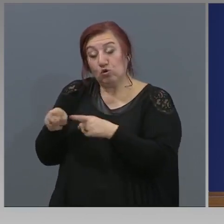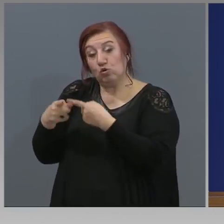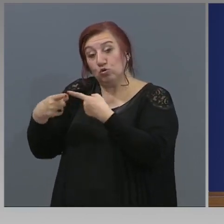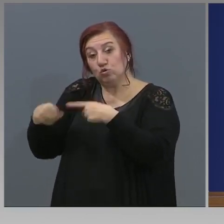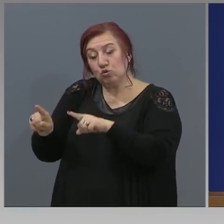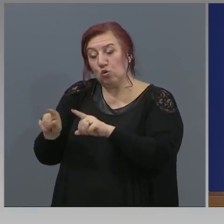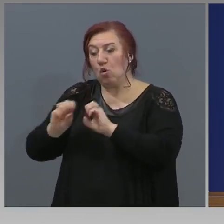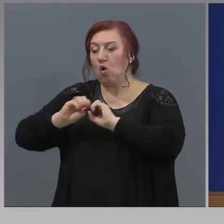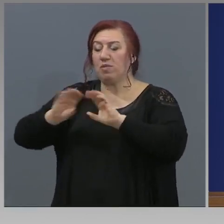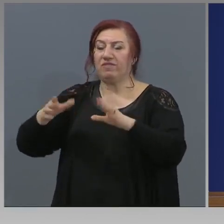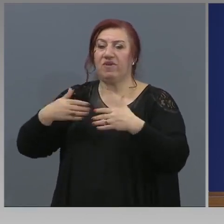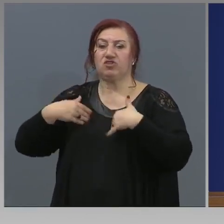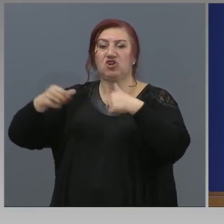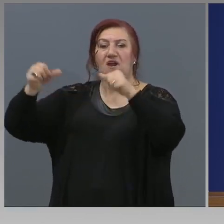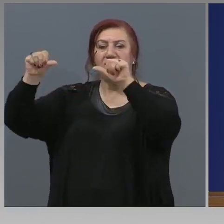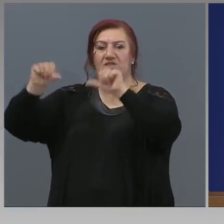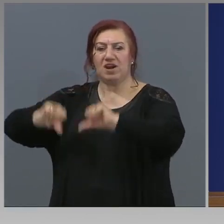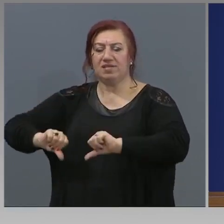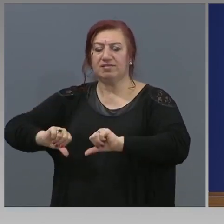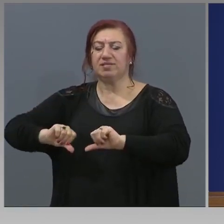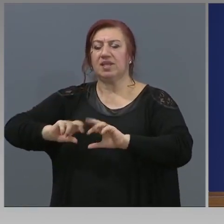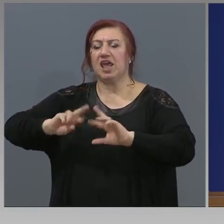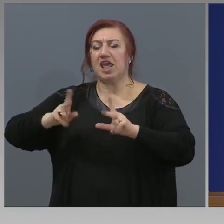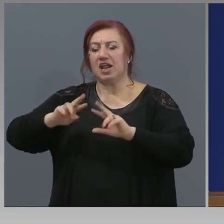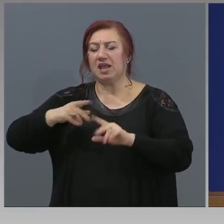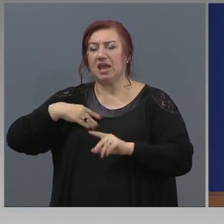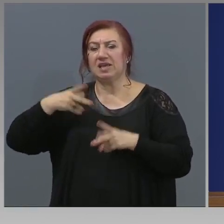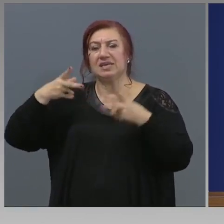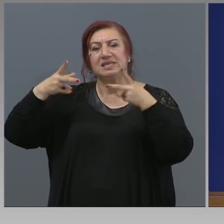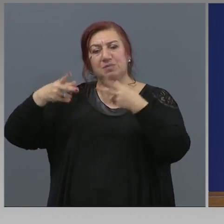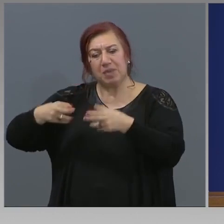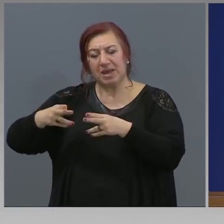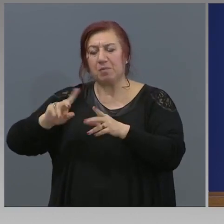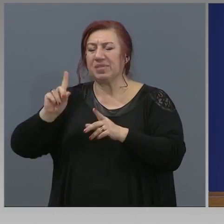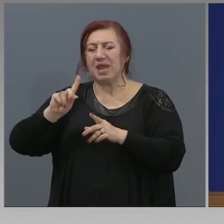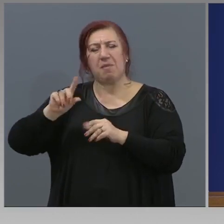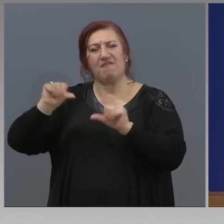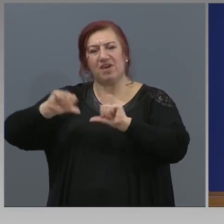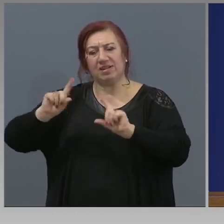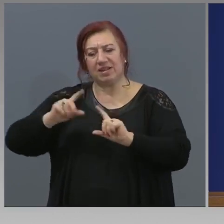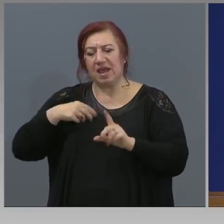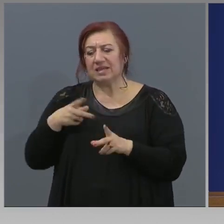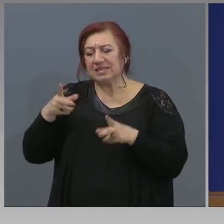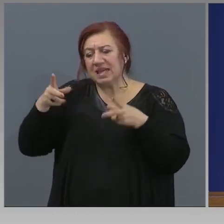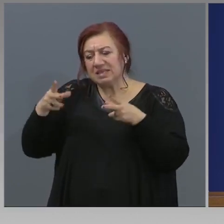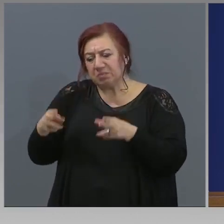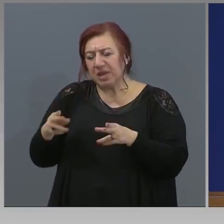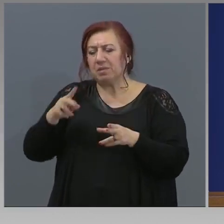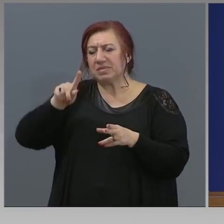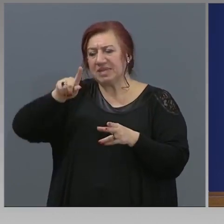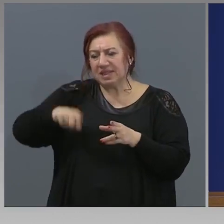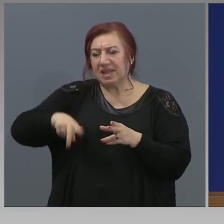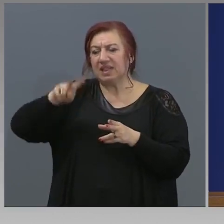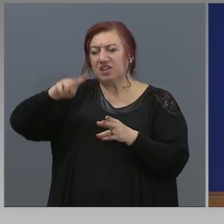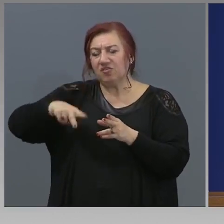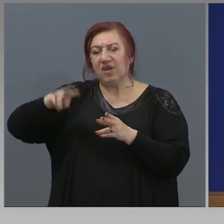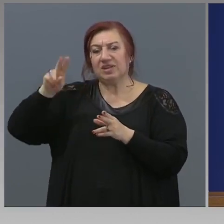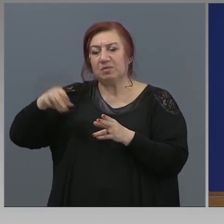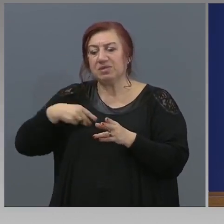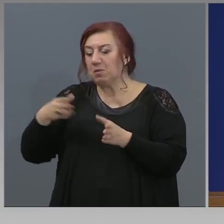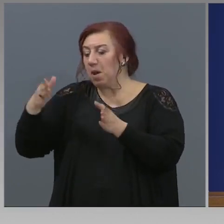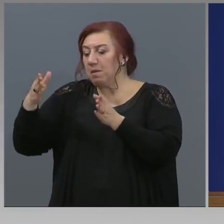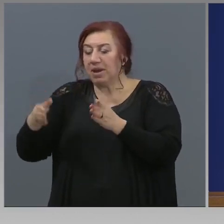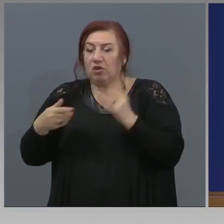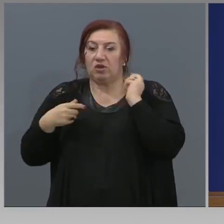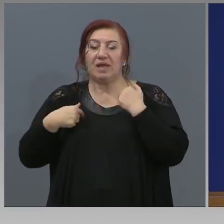прекратяваш изобщо дейността за определен период от време, без да закриваш предприятието, просто защото има период, в който няма възможност да